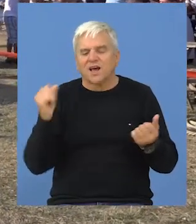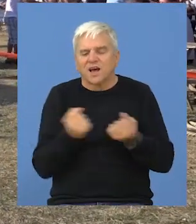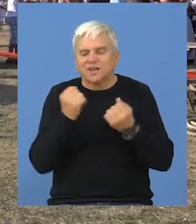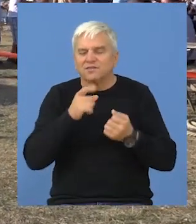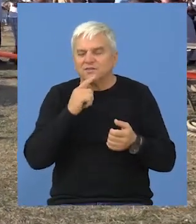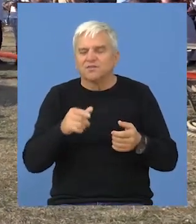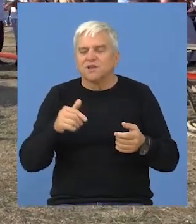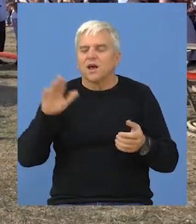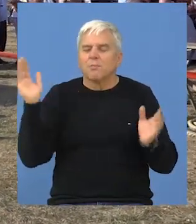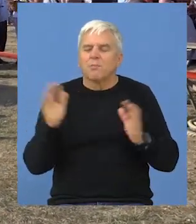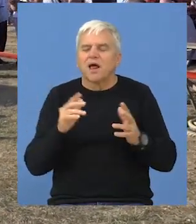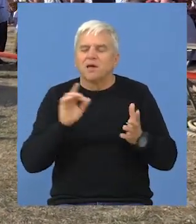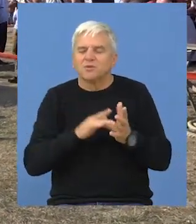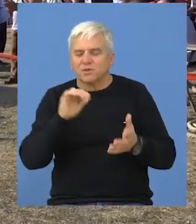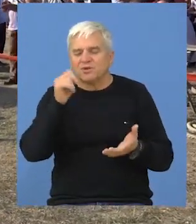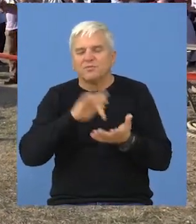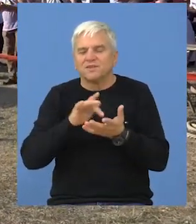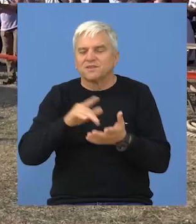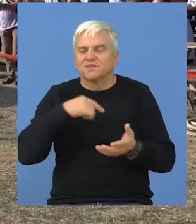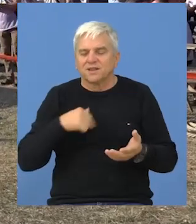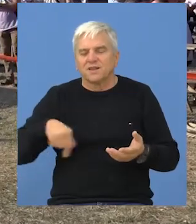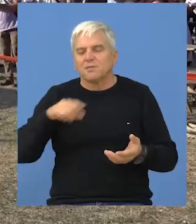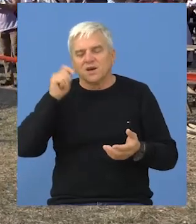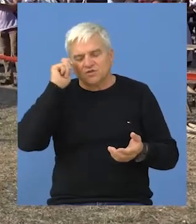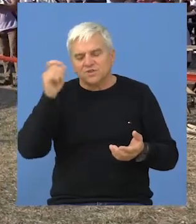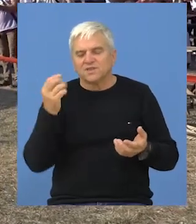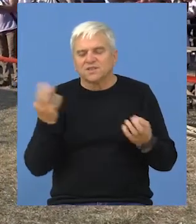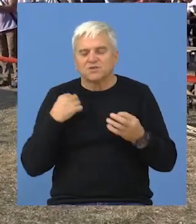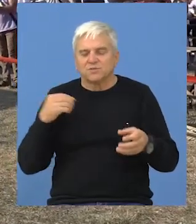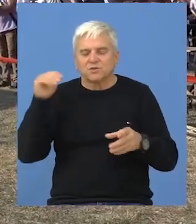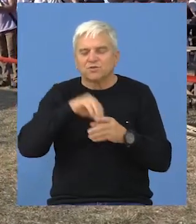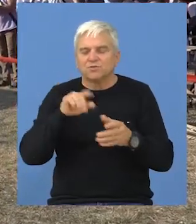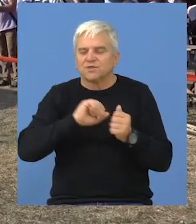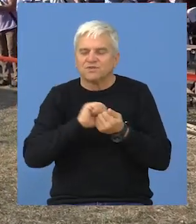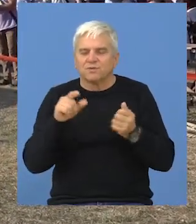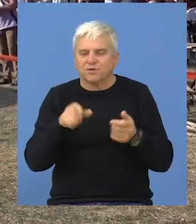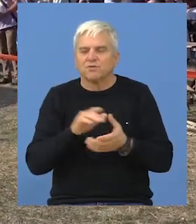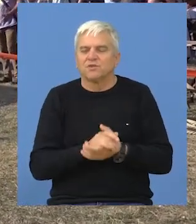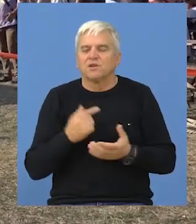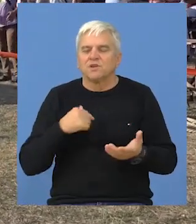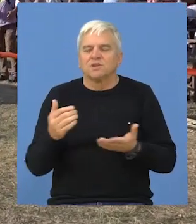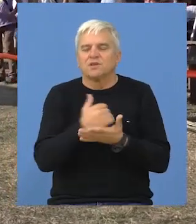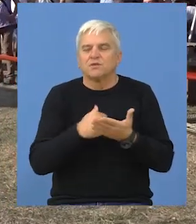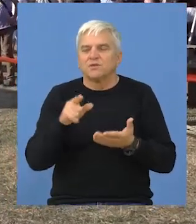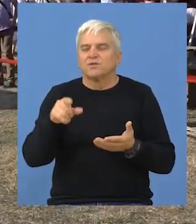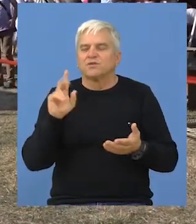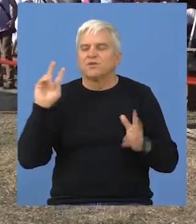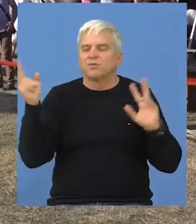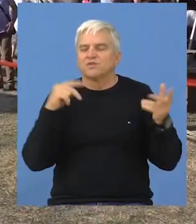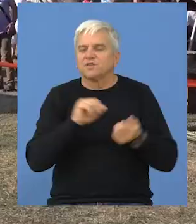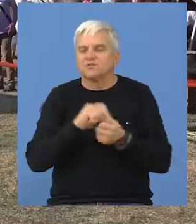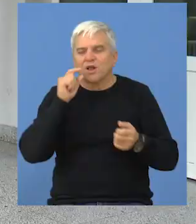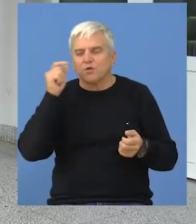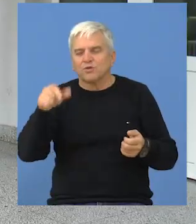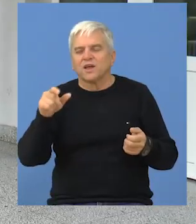i Male Bosne i prve mesne zajednice i nama je často što ćemo učestvovati u tom svemu. Iskoristila bi priliku da